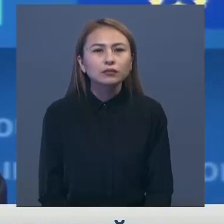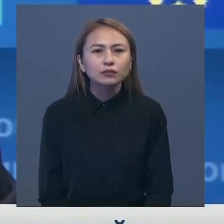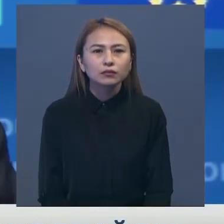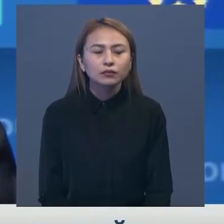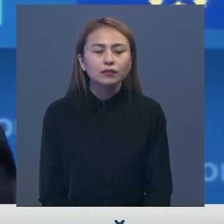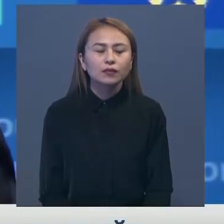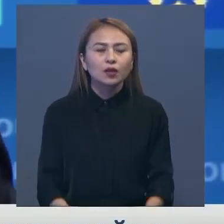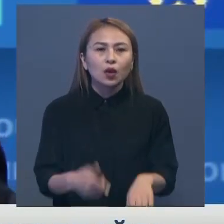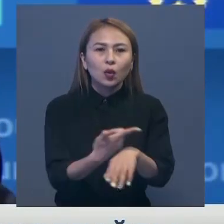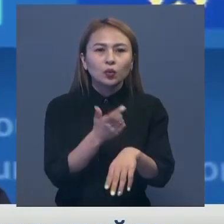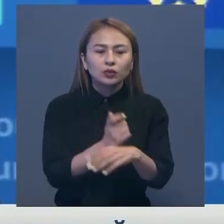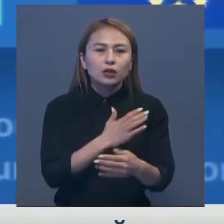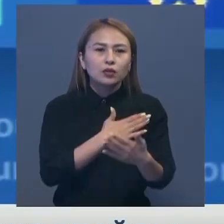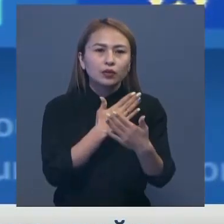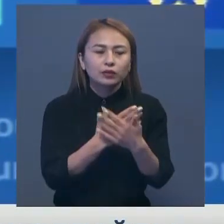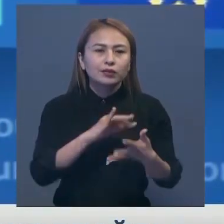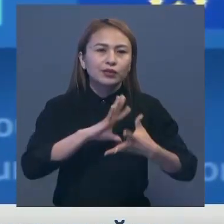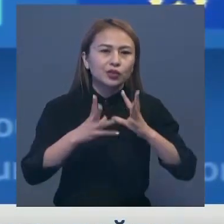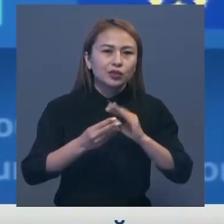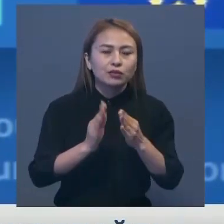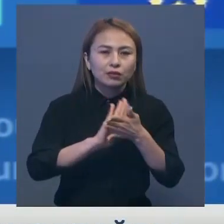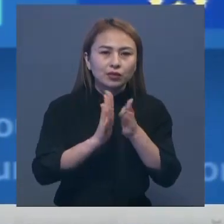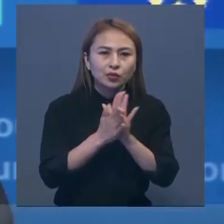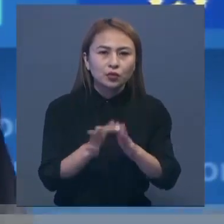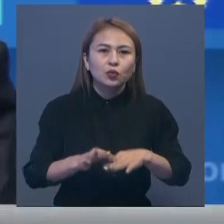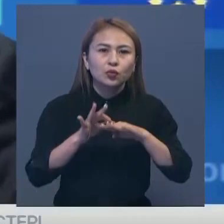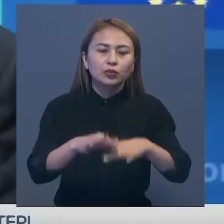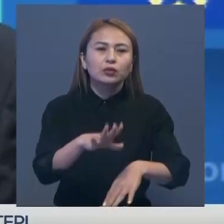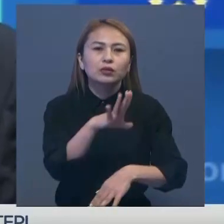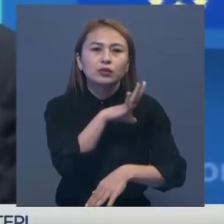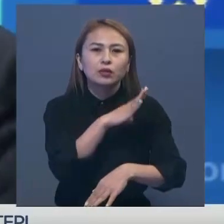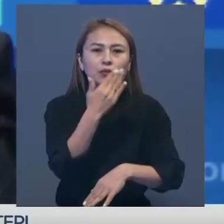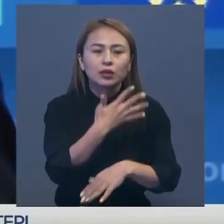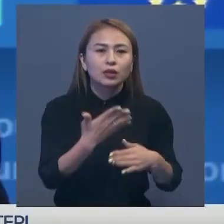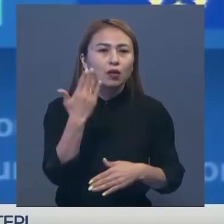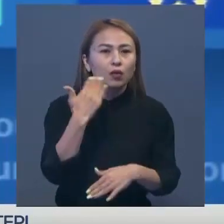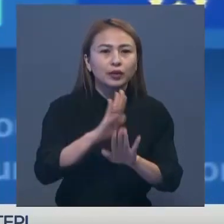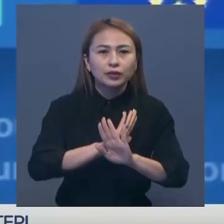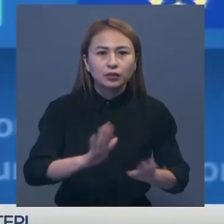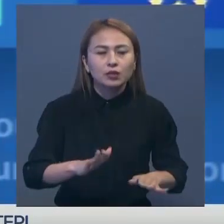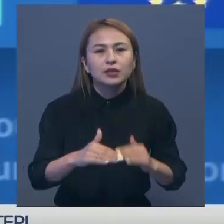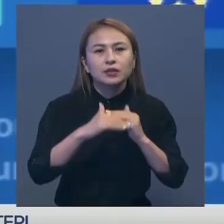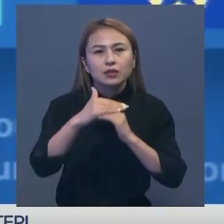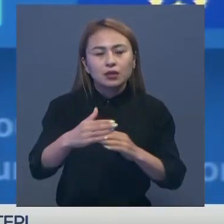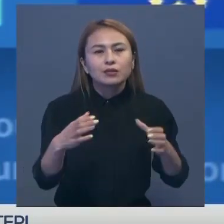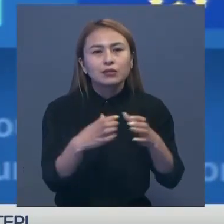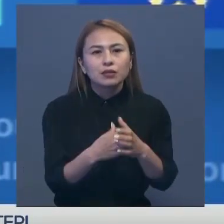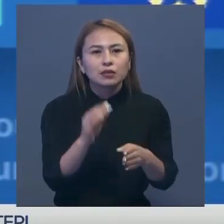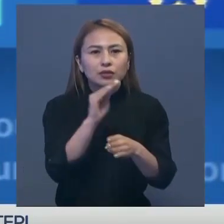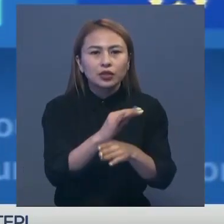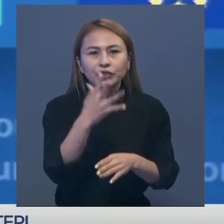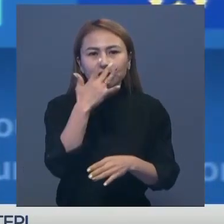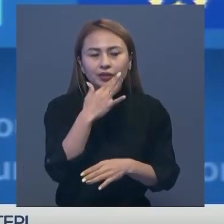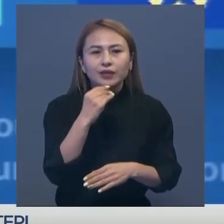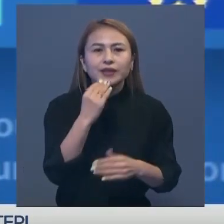Өтте конструктивті әрі нәтижелікелі сөздер өтті. Өткен жыл оңай болмаса да, еуродақ сауда саласында да, шетел